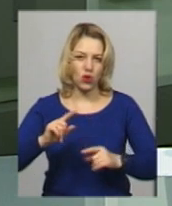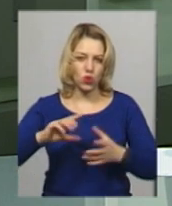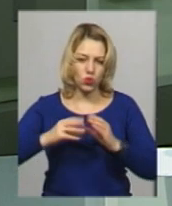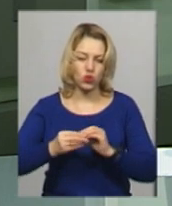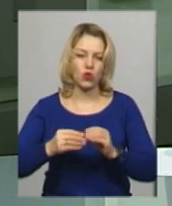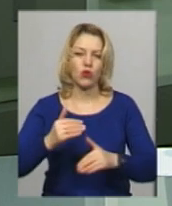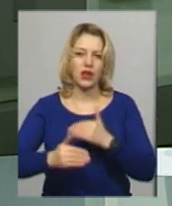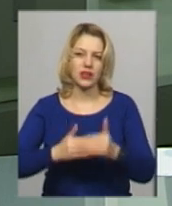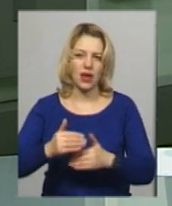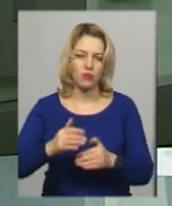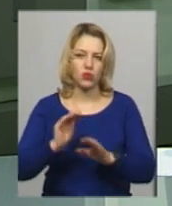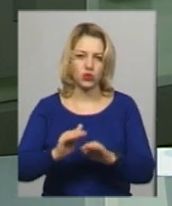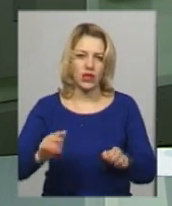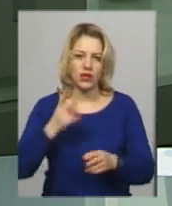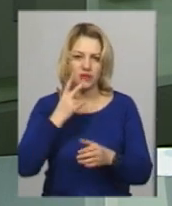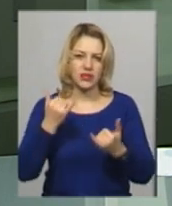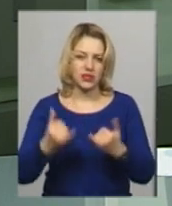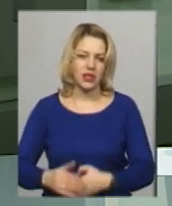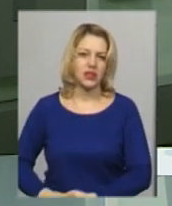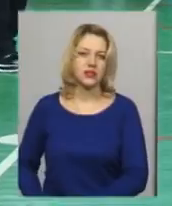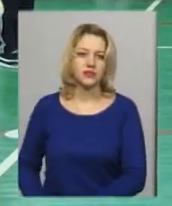спартакіади школярів дивіться в сюжеті.